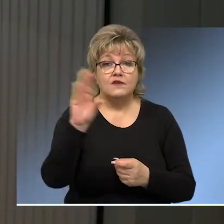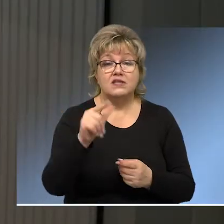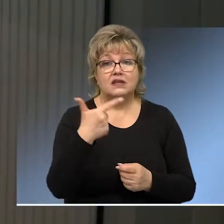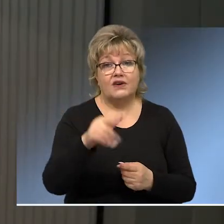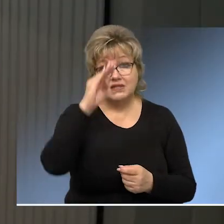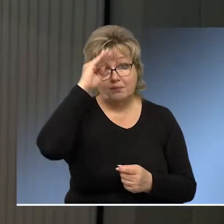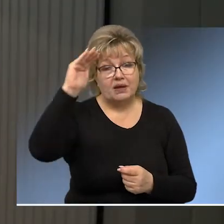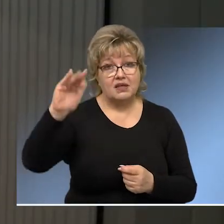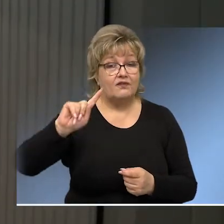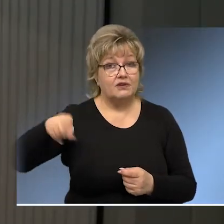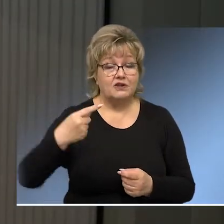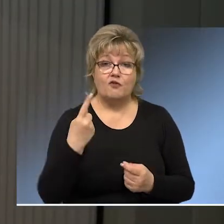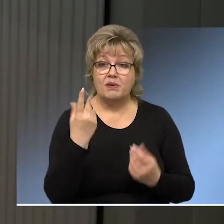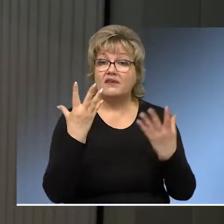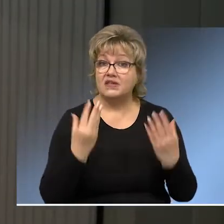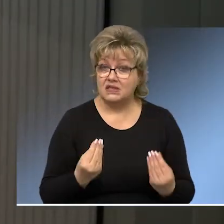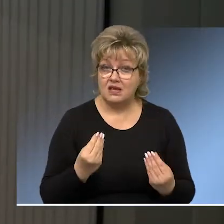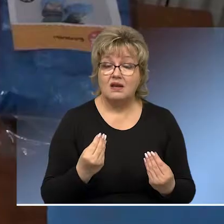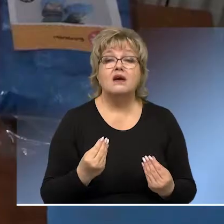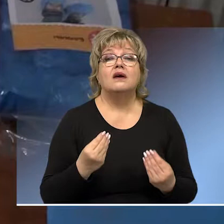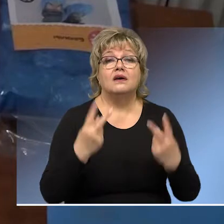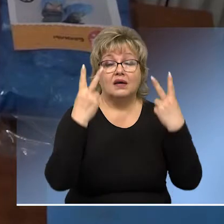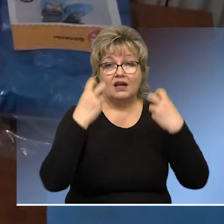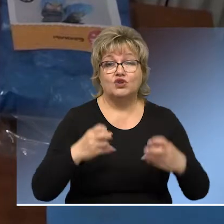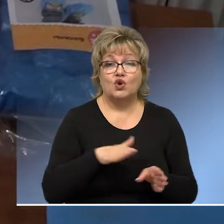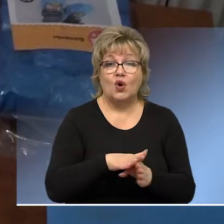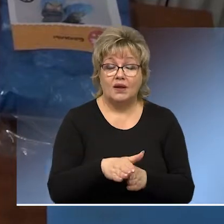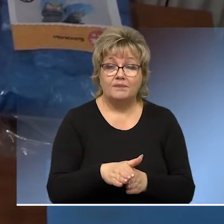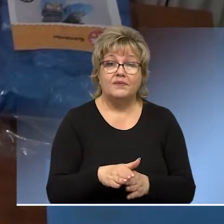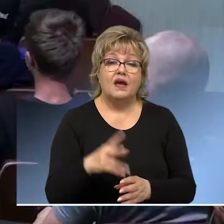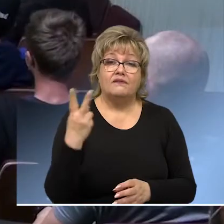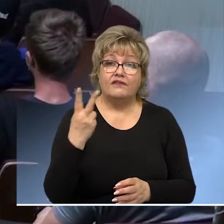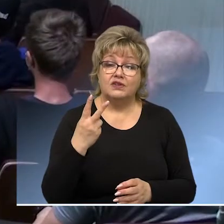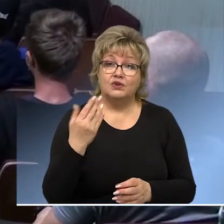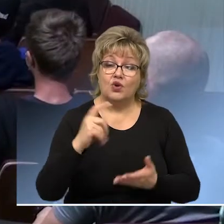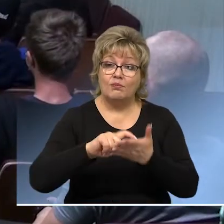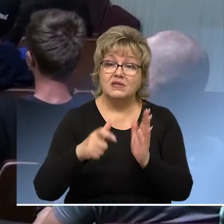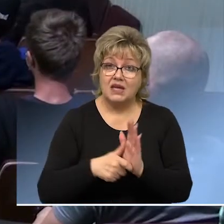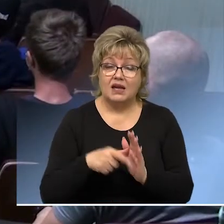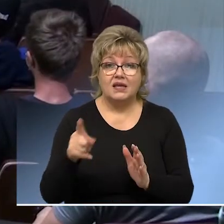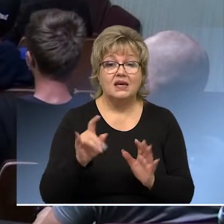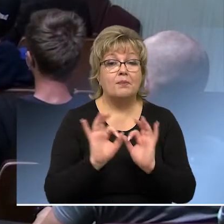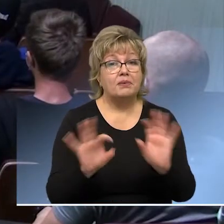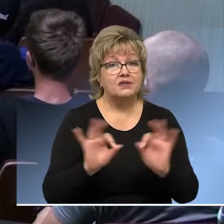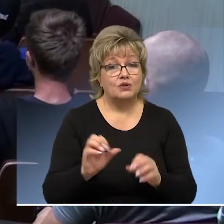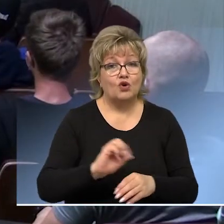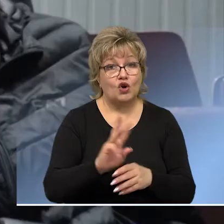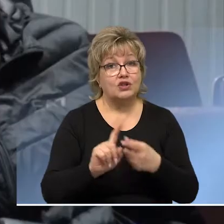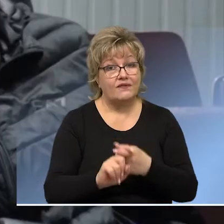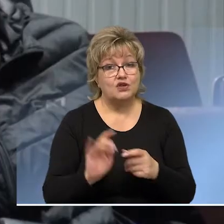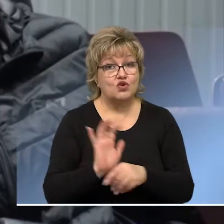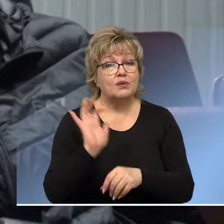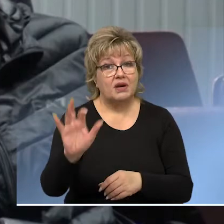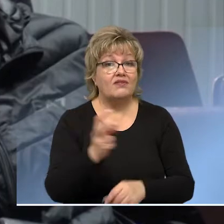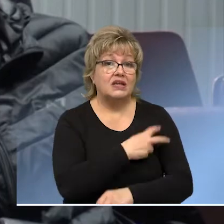Все 20 парней, которых позвали в первый день призыва, прошли санитарный контроль. В актовом зале их проинструктировали по коронавирусу